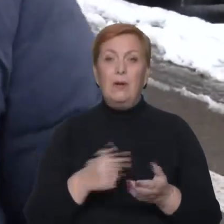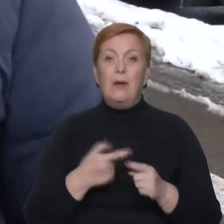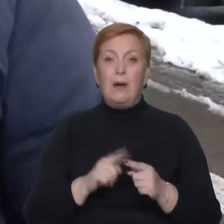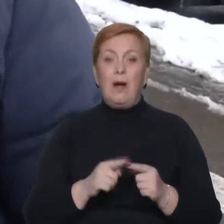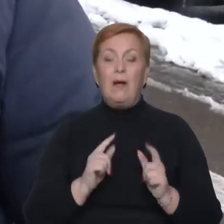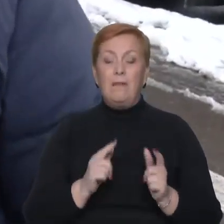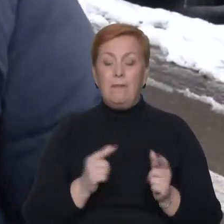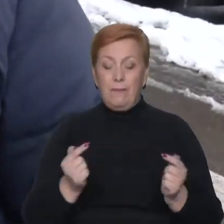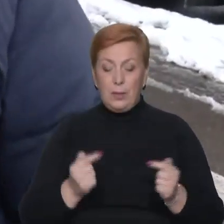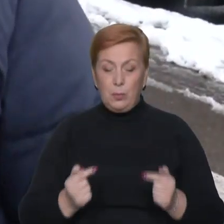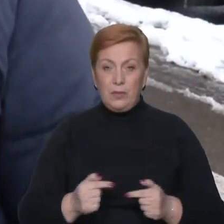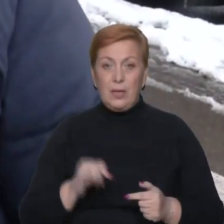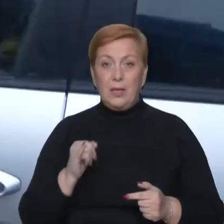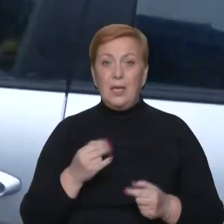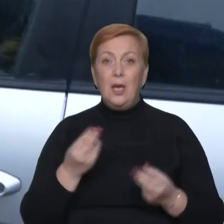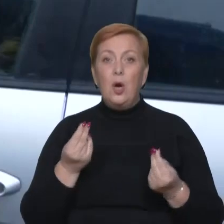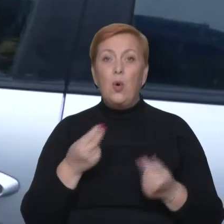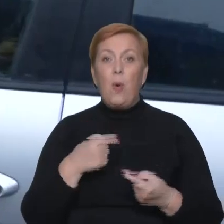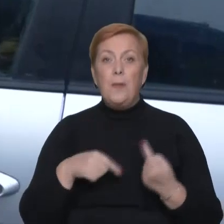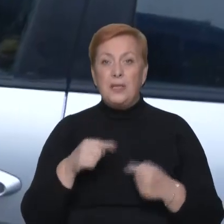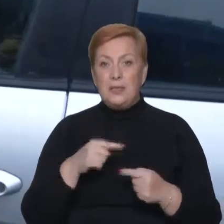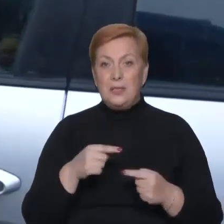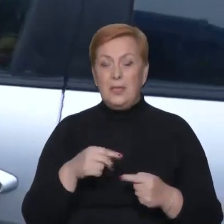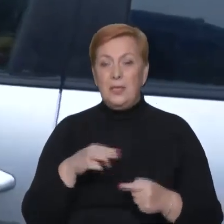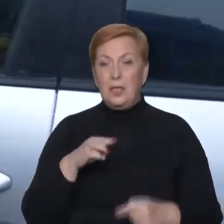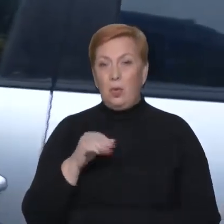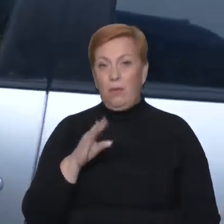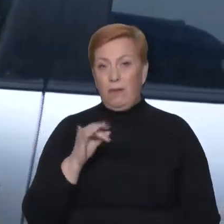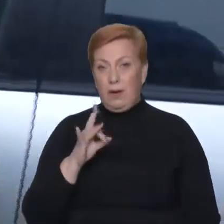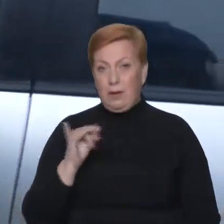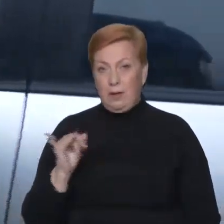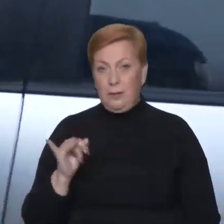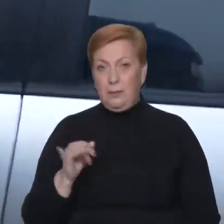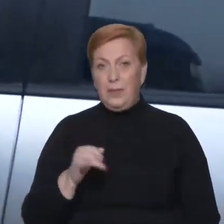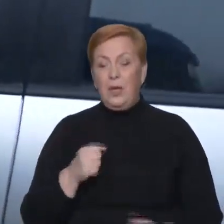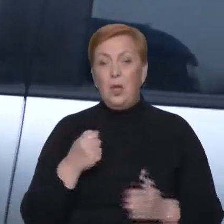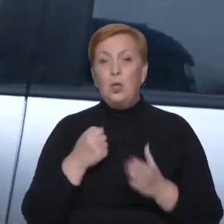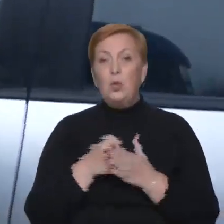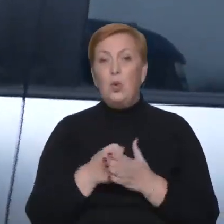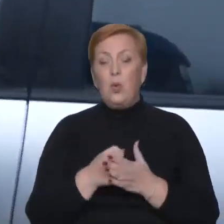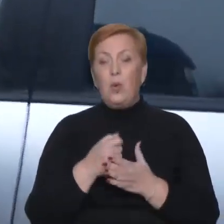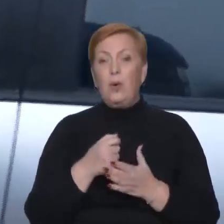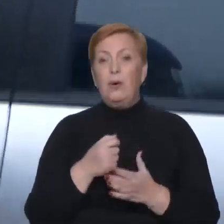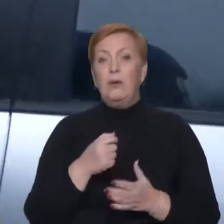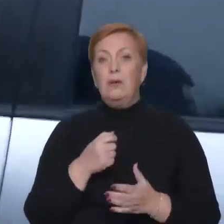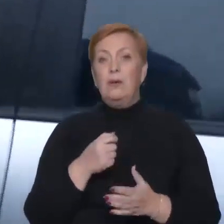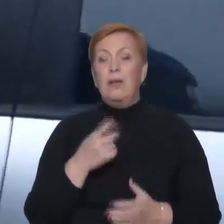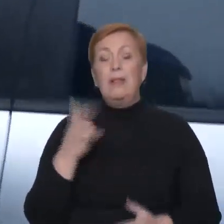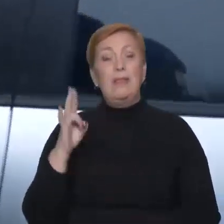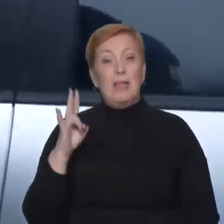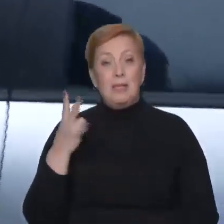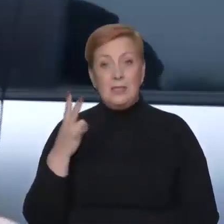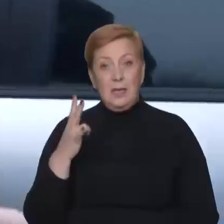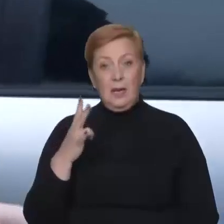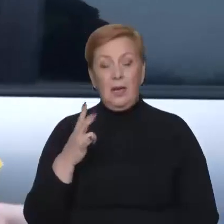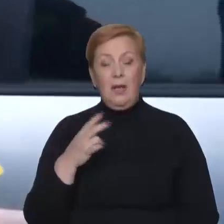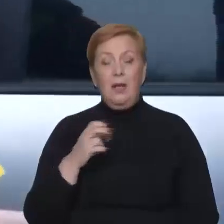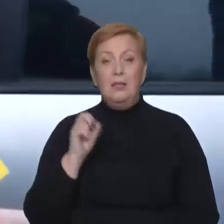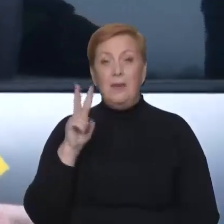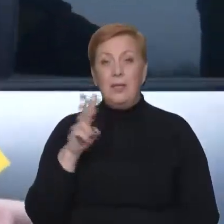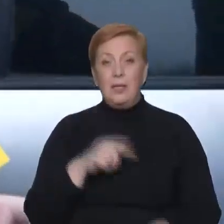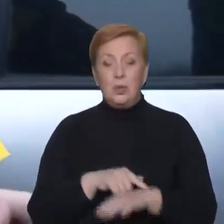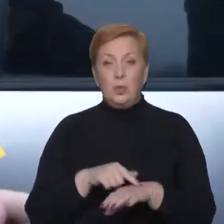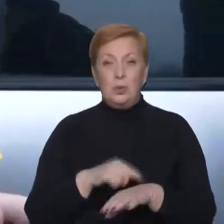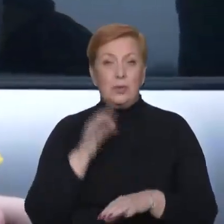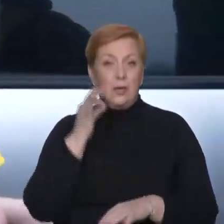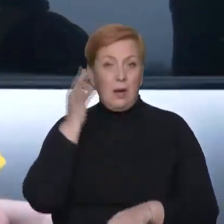також комерційні товари. До неділі, до 12-ї години ранку, якщо домовленість сьогоднішня